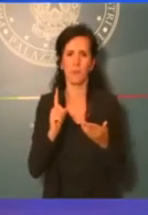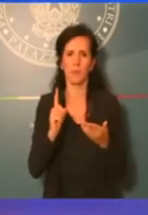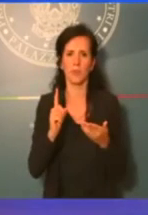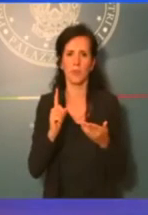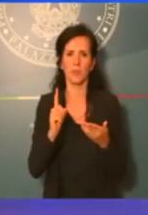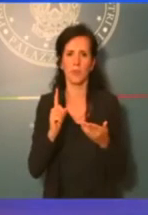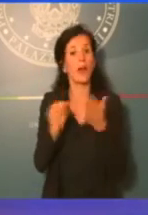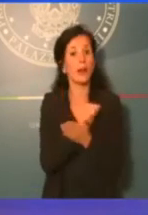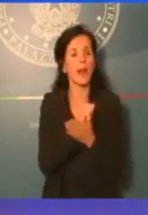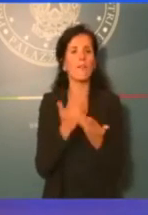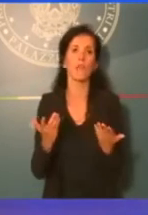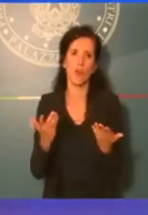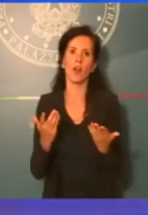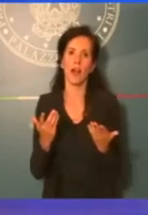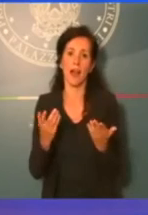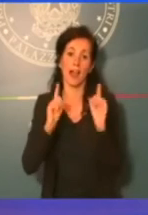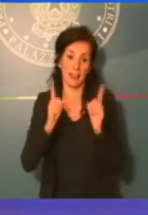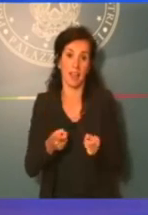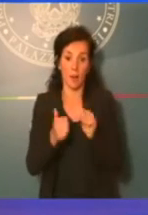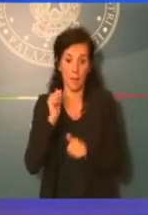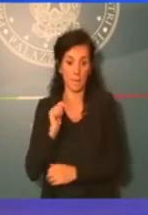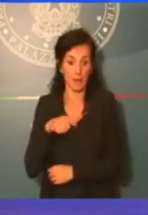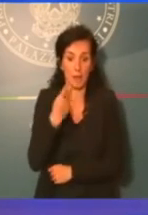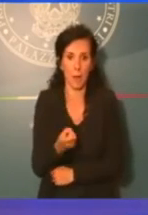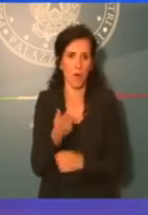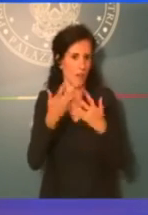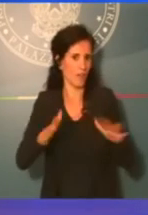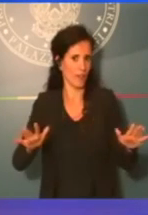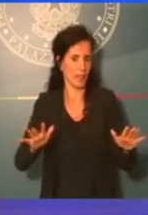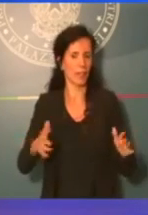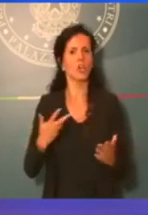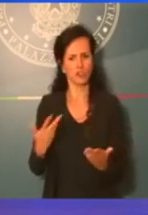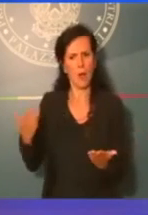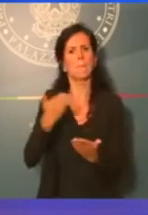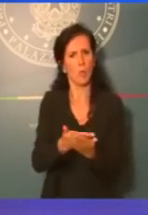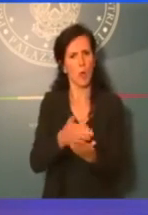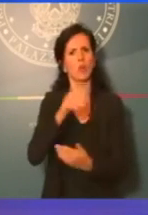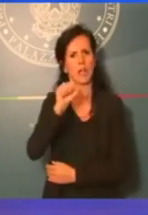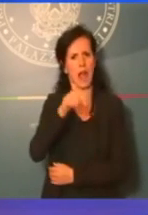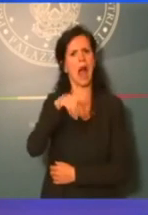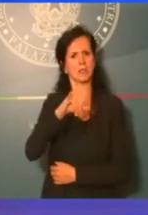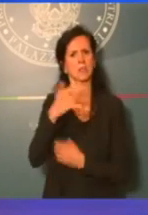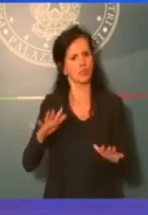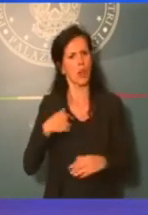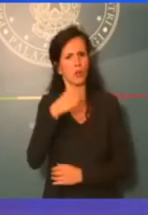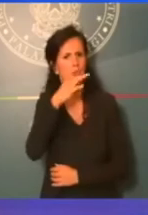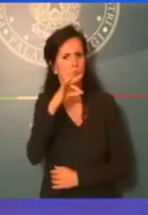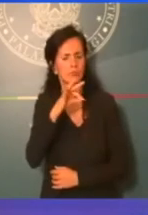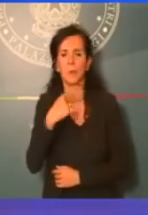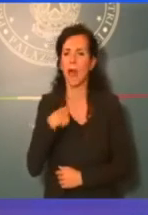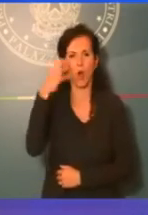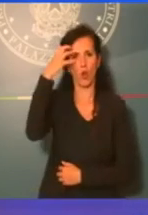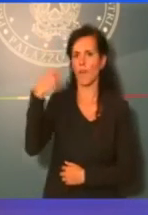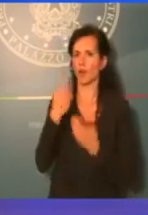punto dovrà concludersi. Ci sono delle proposte di ASPI, l'ho dichiarato già pubblicamente, non sono accettabili per il Governo.